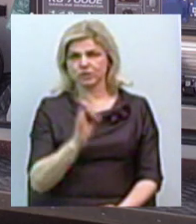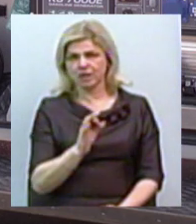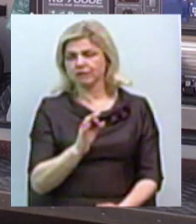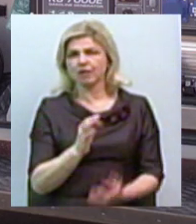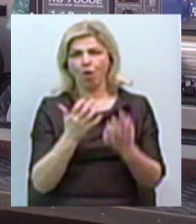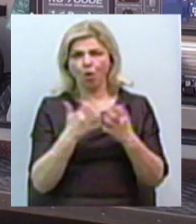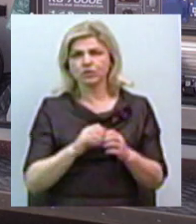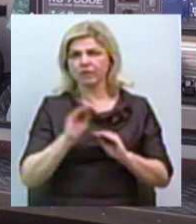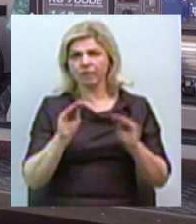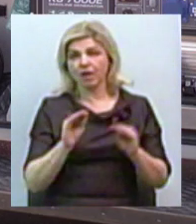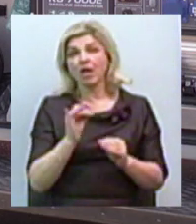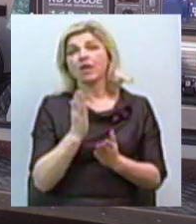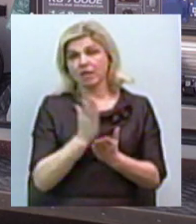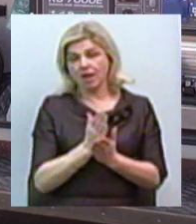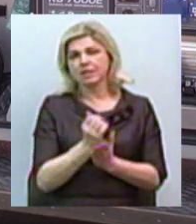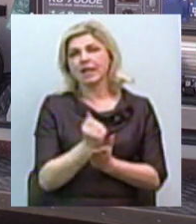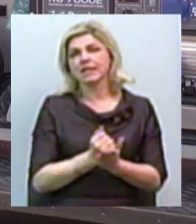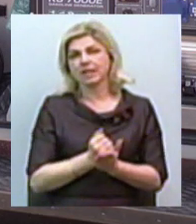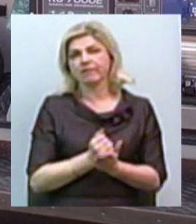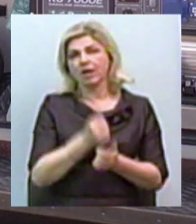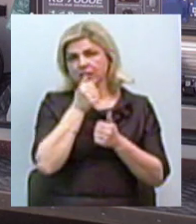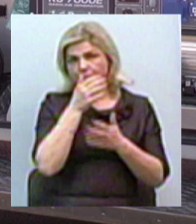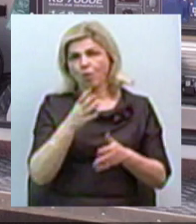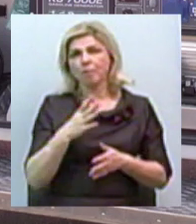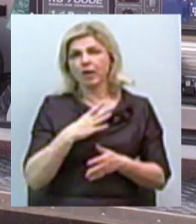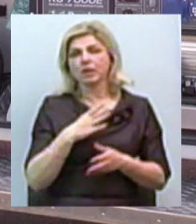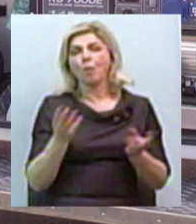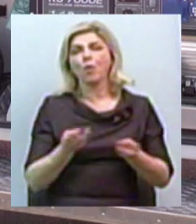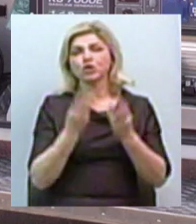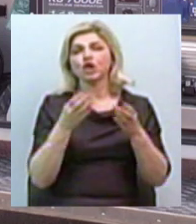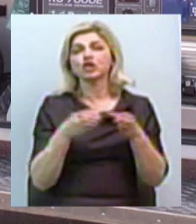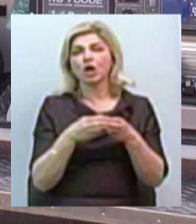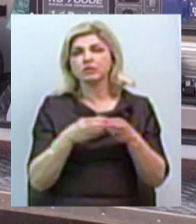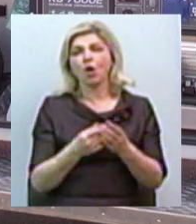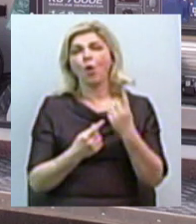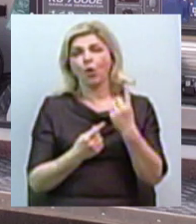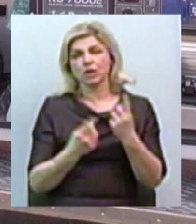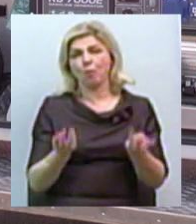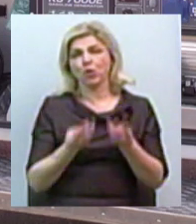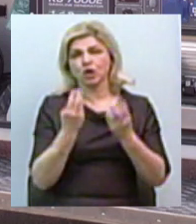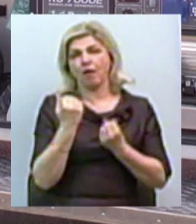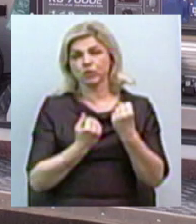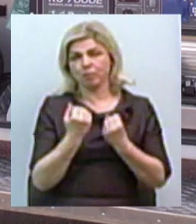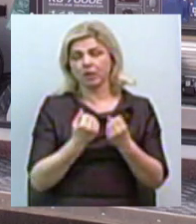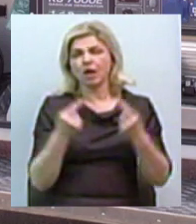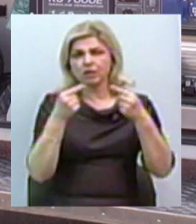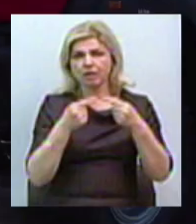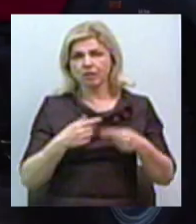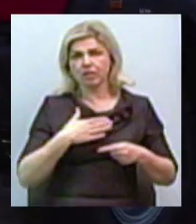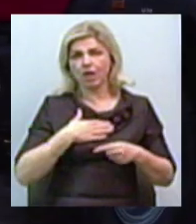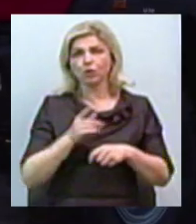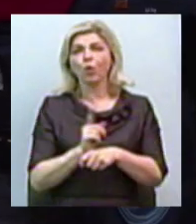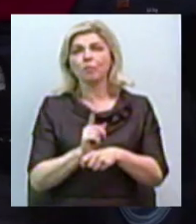необхідний резерв, тому що не може бути в пожежної частині один пожежний автомобіль. Згідно наших нормативних